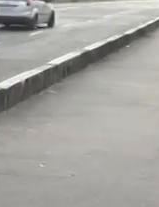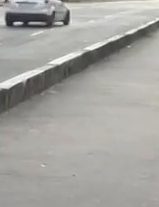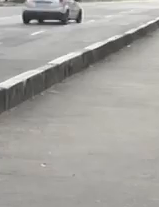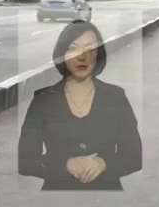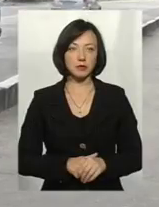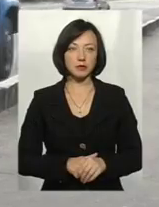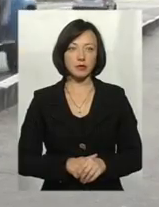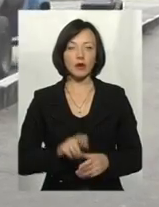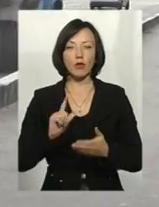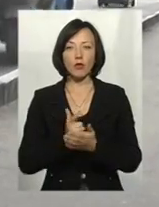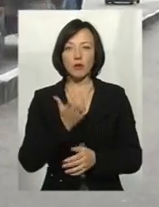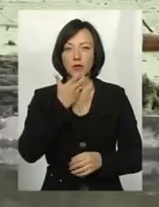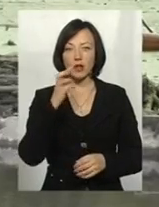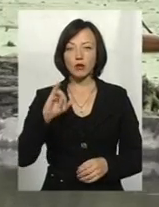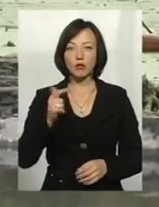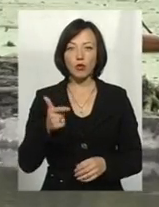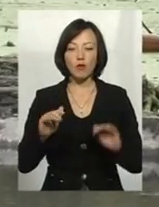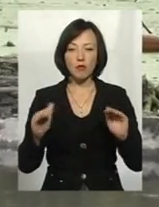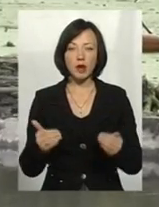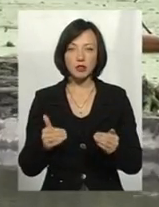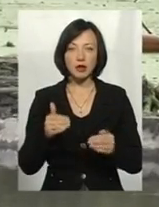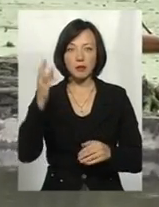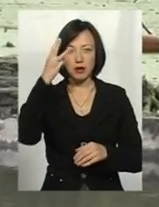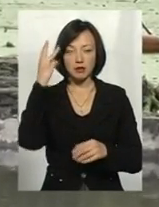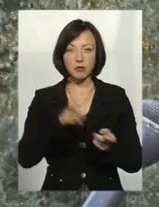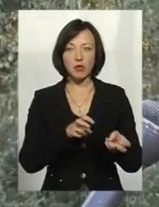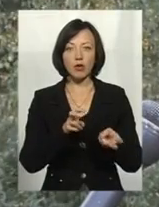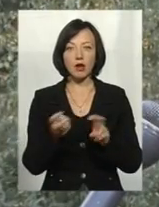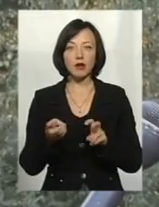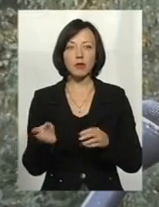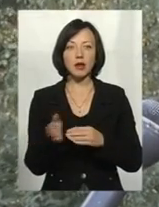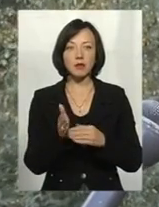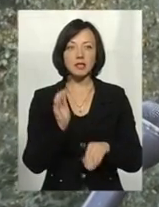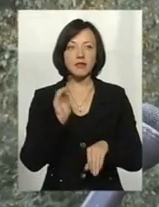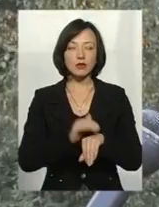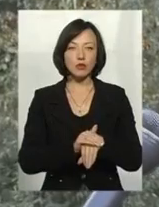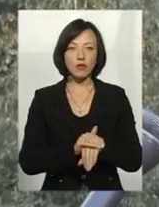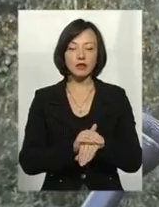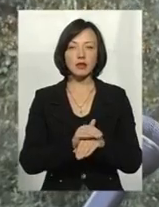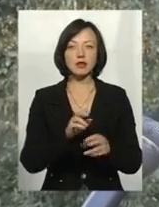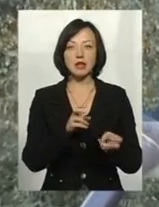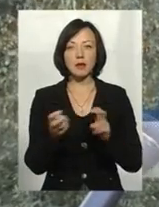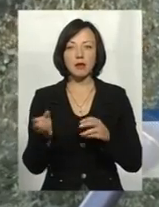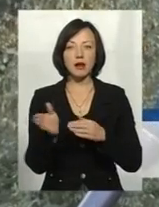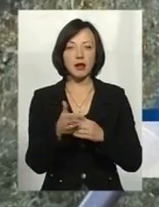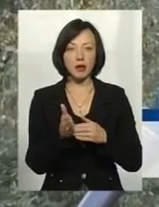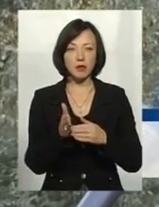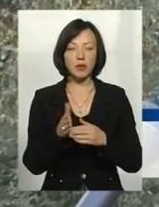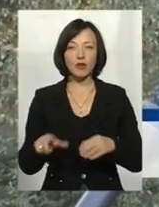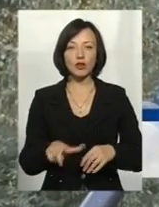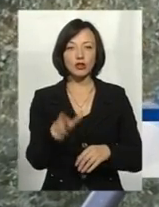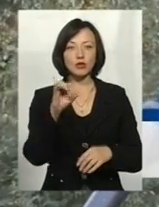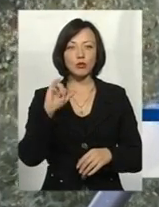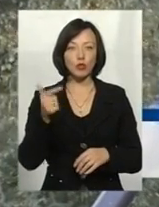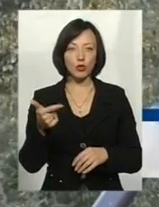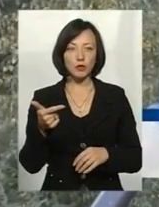Вкотре Південний Буг в межах Хмельницького став могильником для риби. Зафіксовано загибель риби в річці Південний